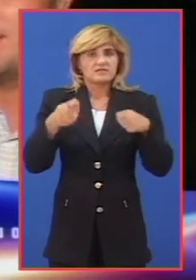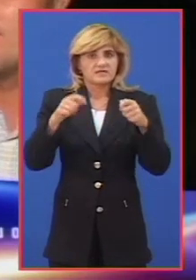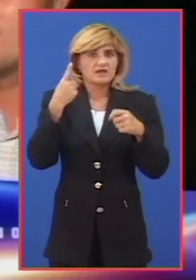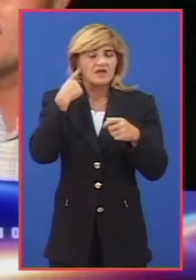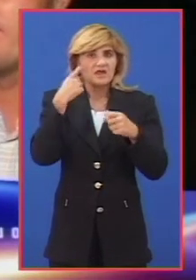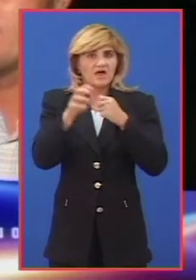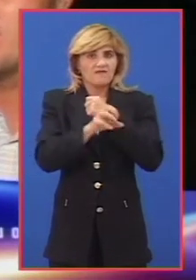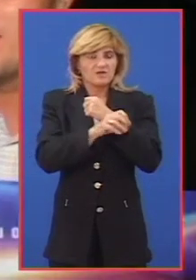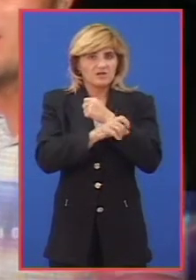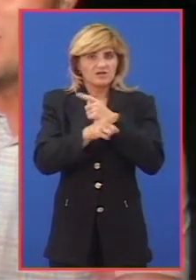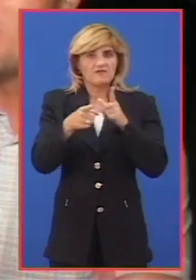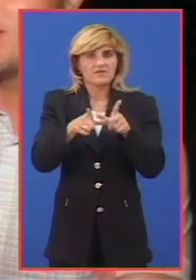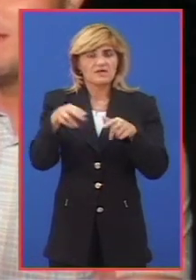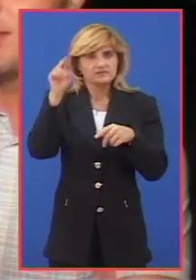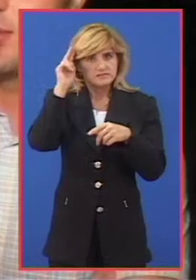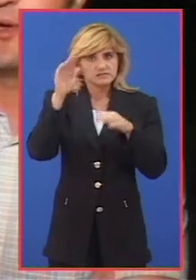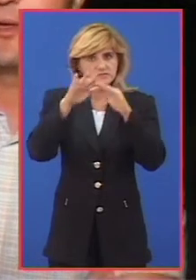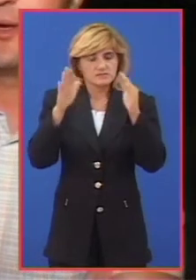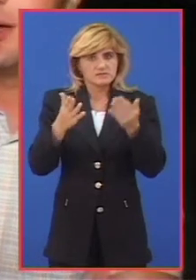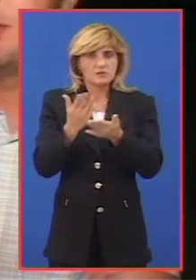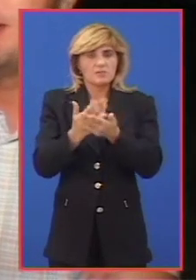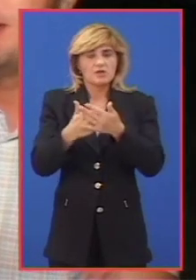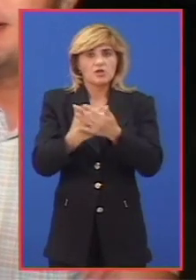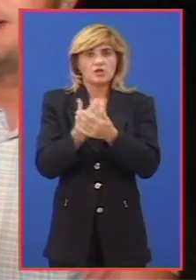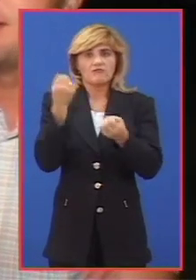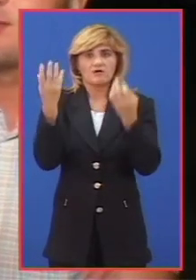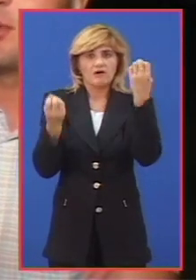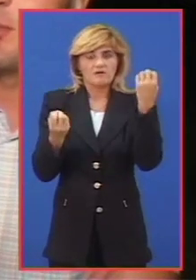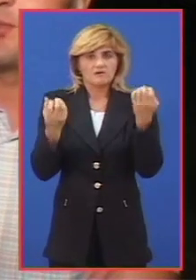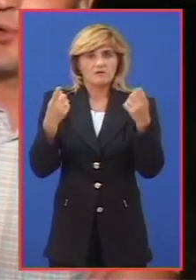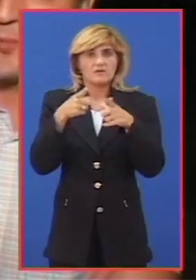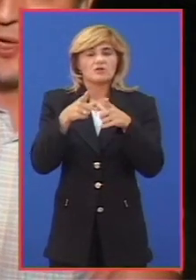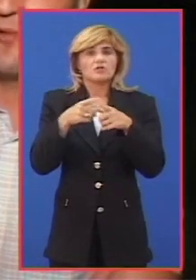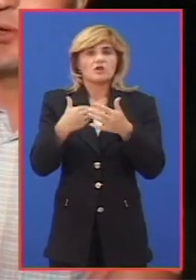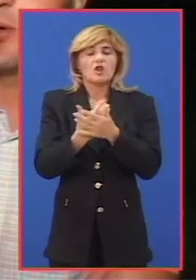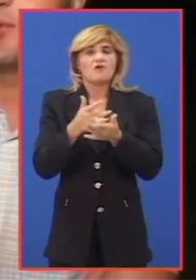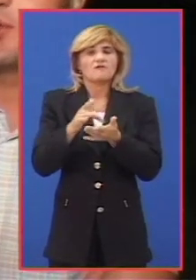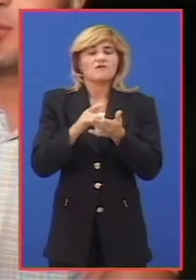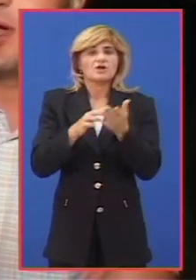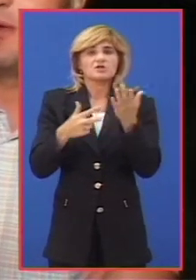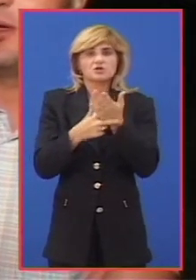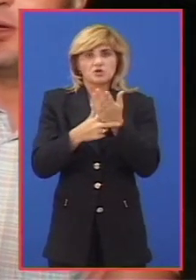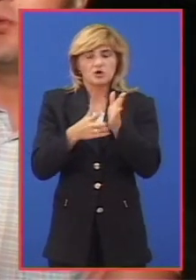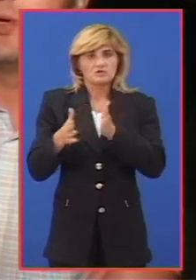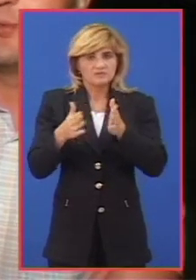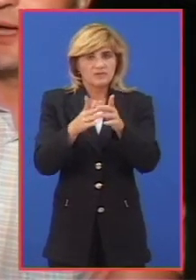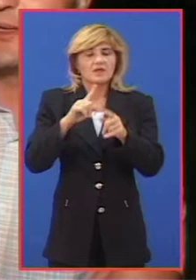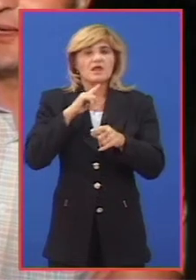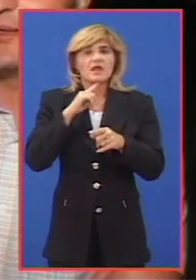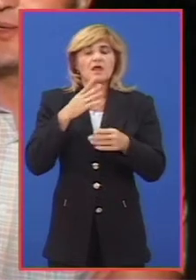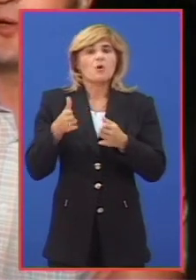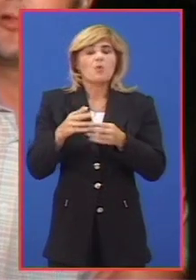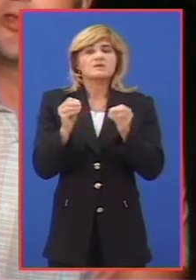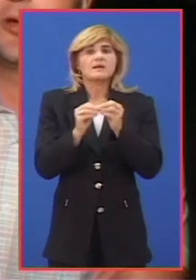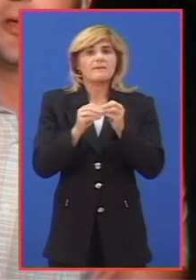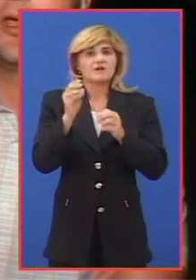rasvete na trgu žrtova fašizma. Postavljeni su novi kandelabri, identično onima u Strosmajereva, onima koji će se pojaviti i u ulici Braci